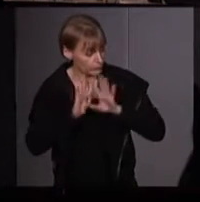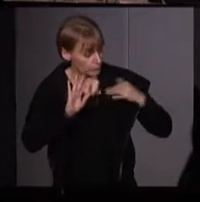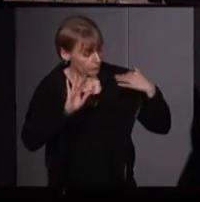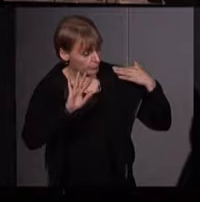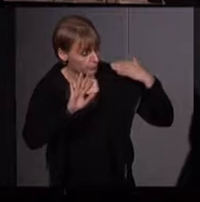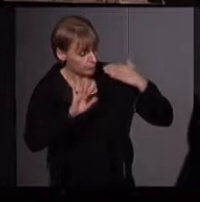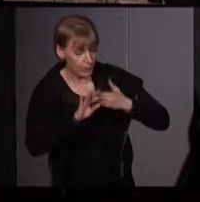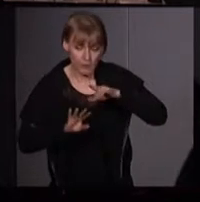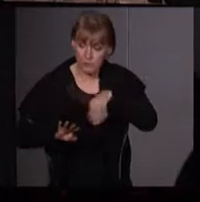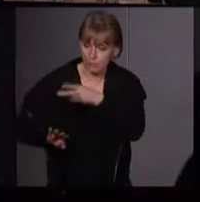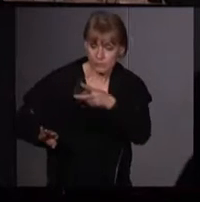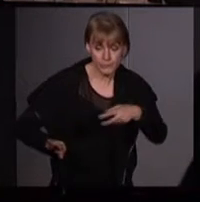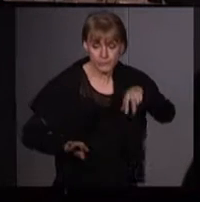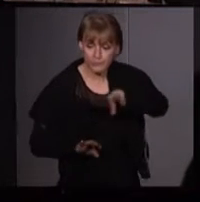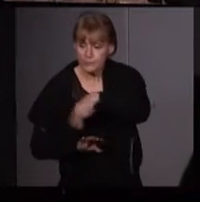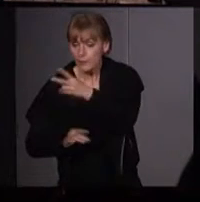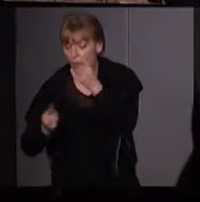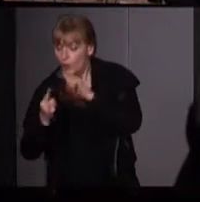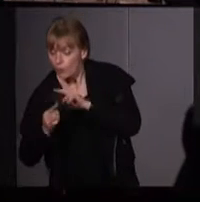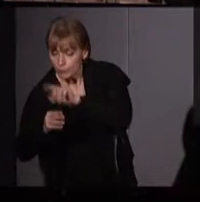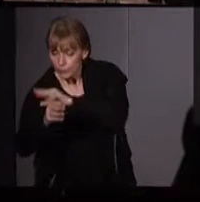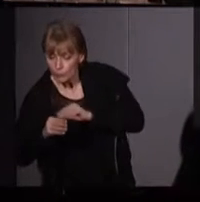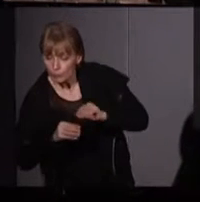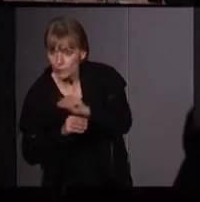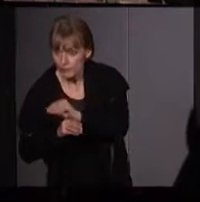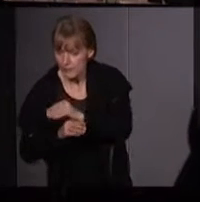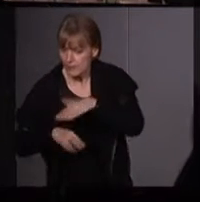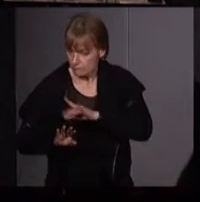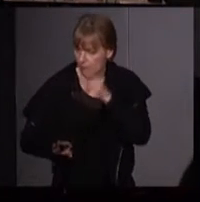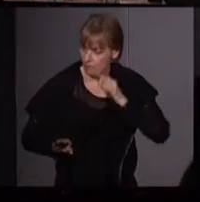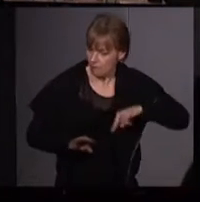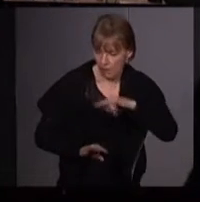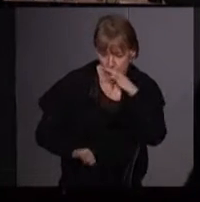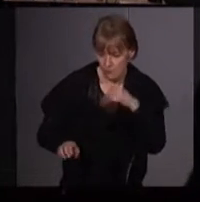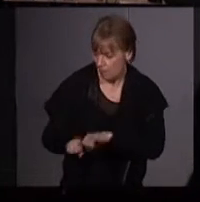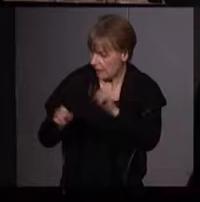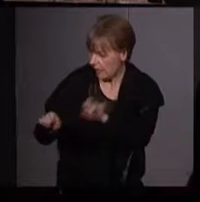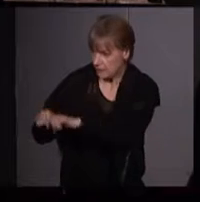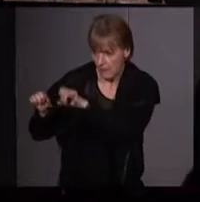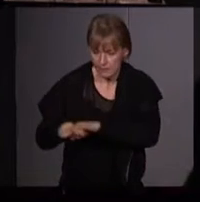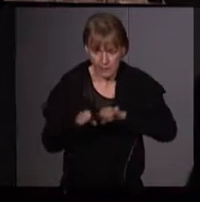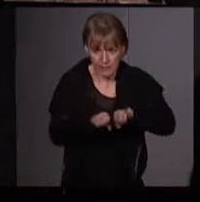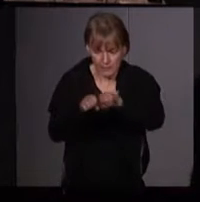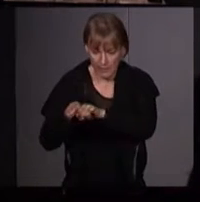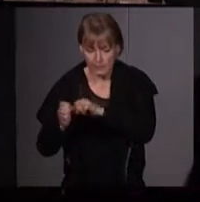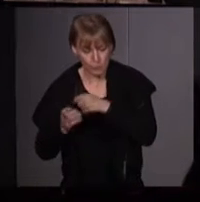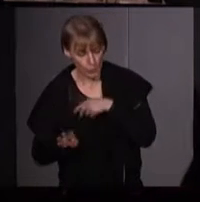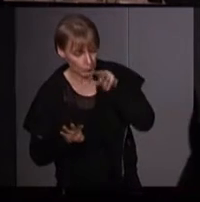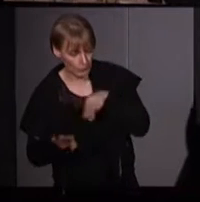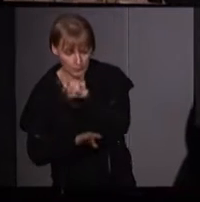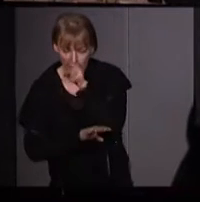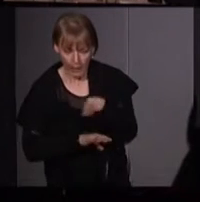il errait sur la terre pour protéger la terre. Mais les hommes ont commencé à détruire la terre. Lentement, le dragon de la terre